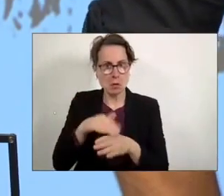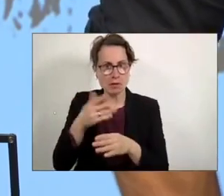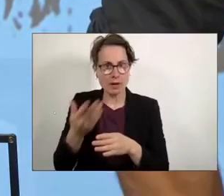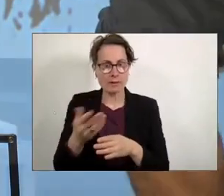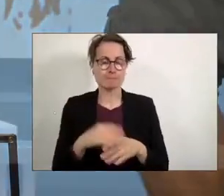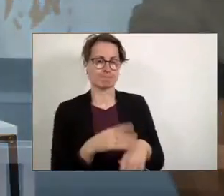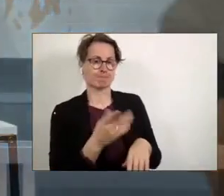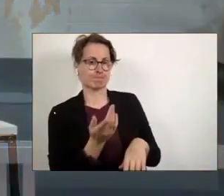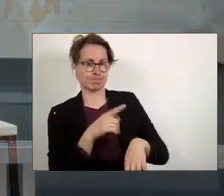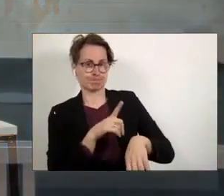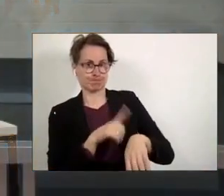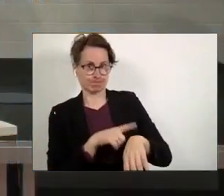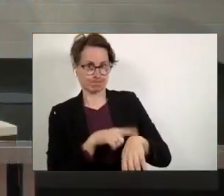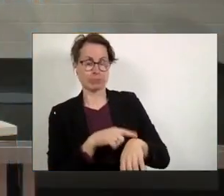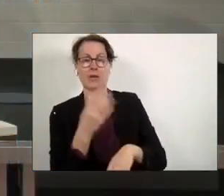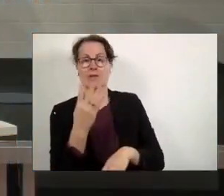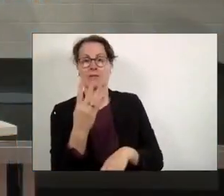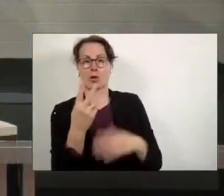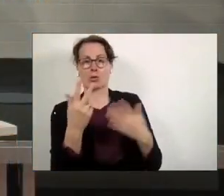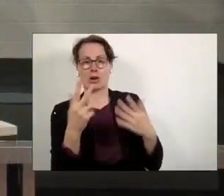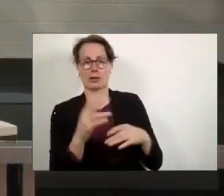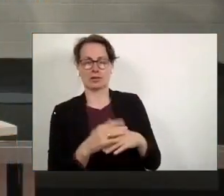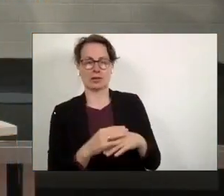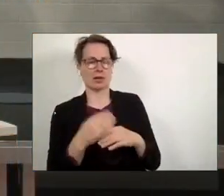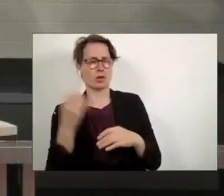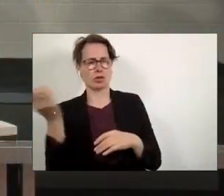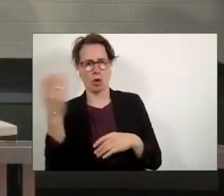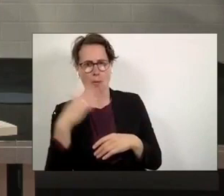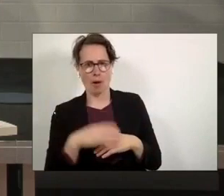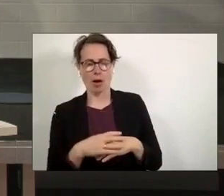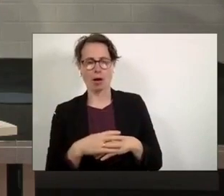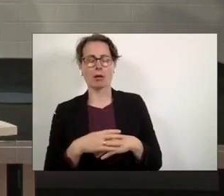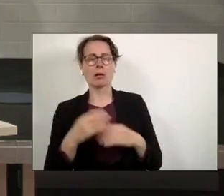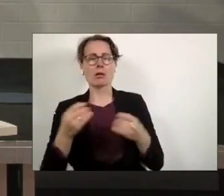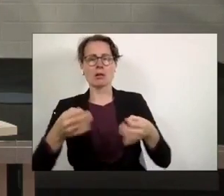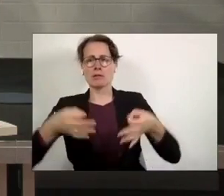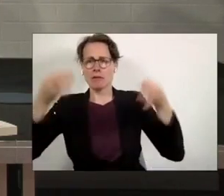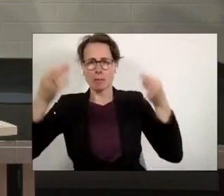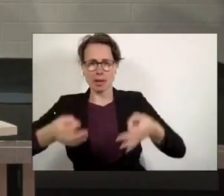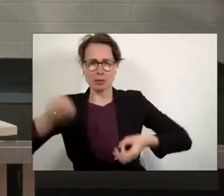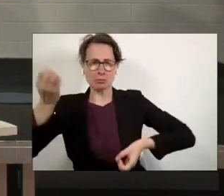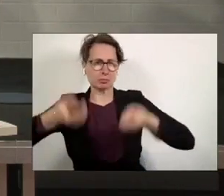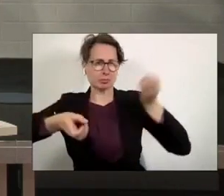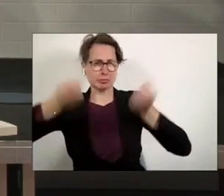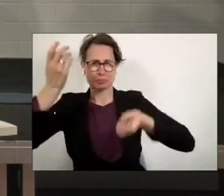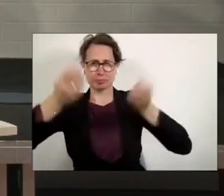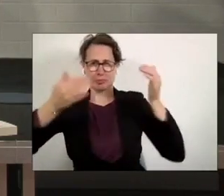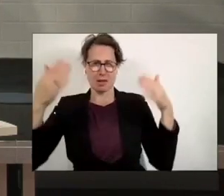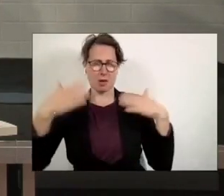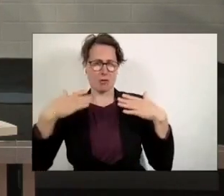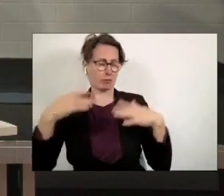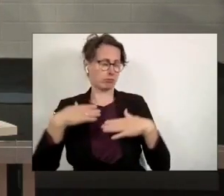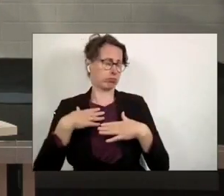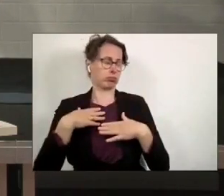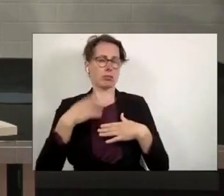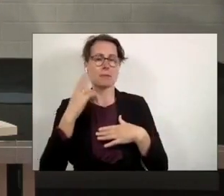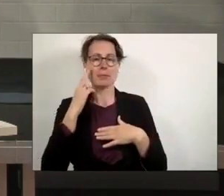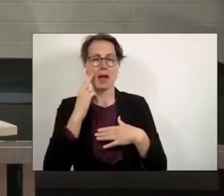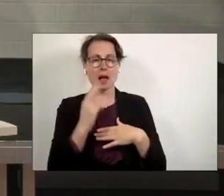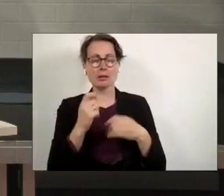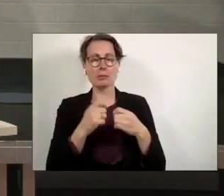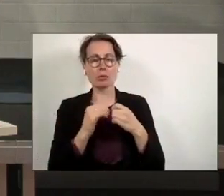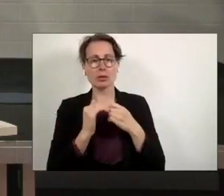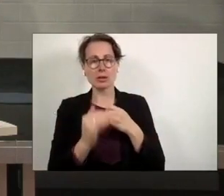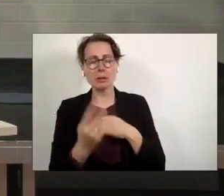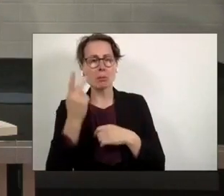1984, es ist Hochsommer und die Abgase aus den Fabriken belasten die Luft besonders stark. Wir sind im alten Bundesgebiet im Westen der Bonner